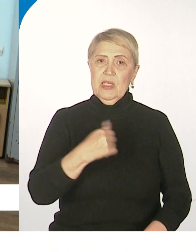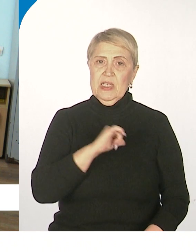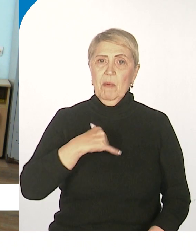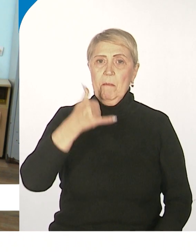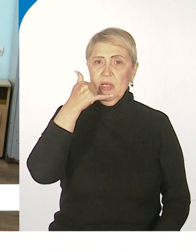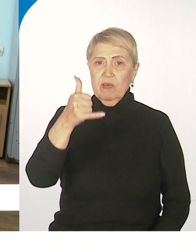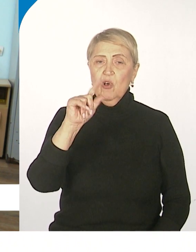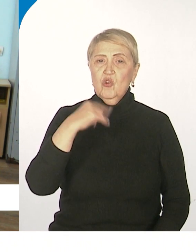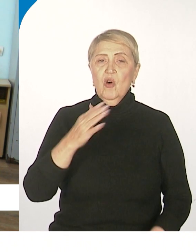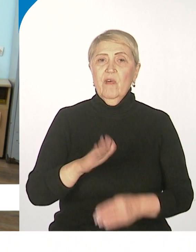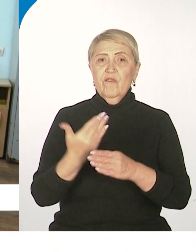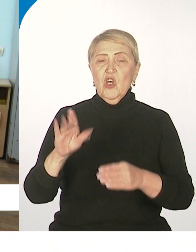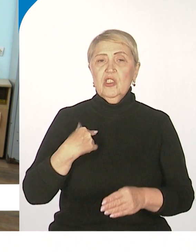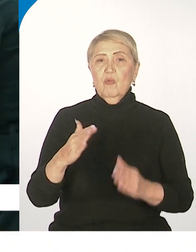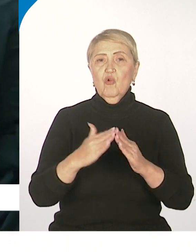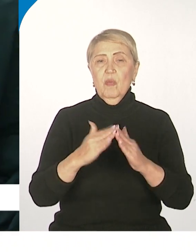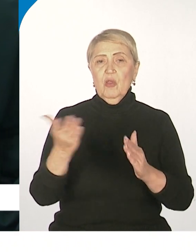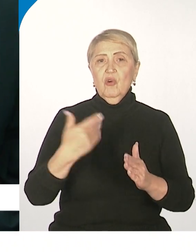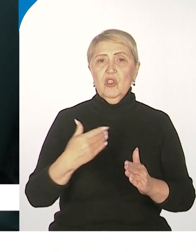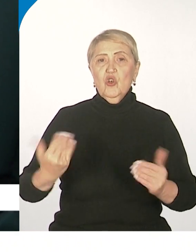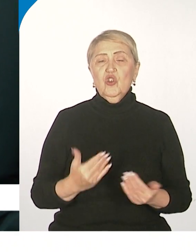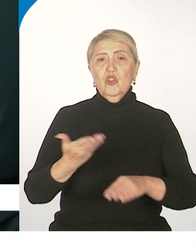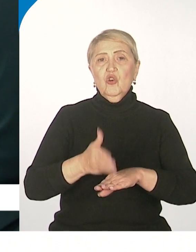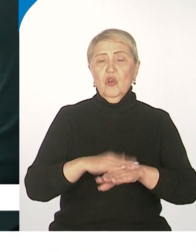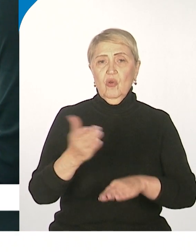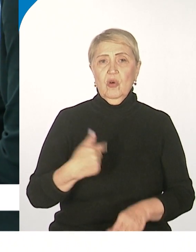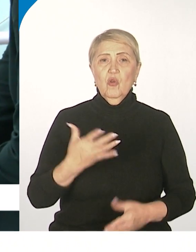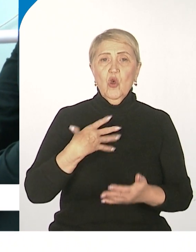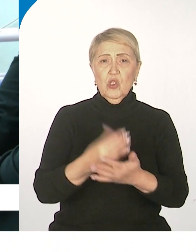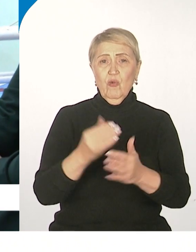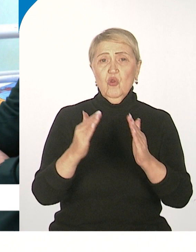частном доме без помощи просто погибнет. Не смог бы свой дом.